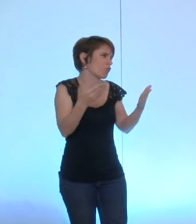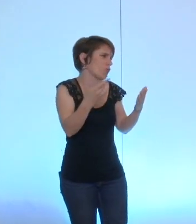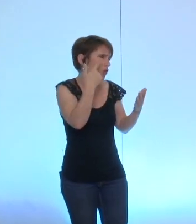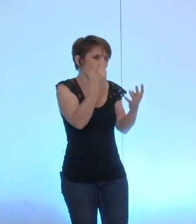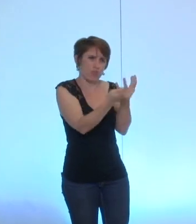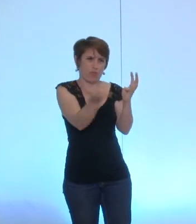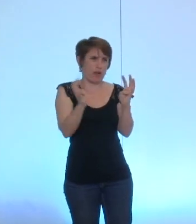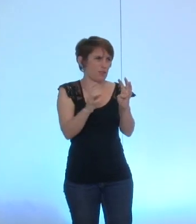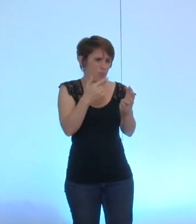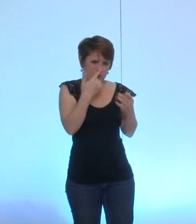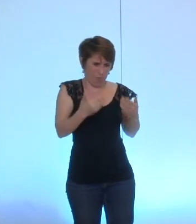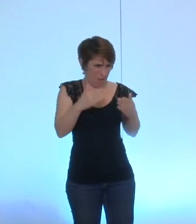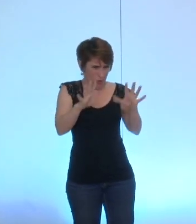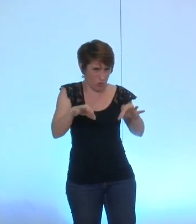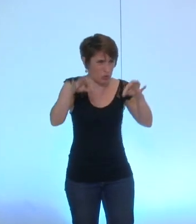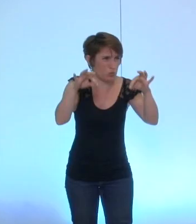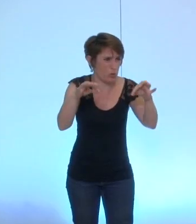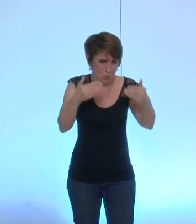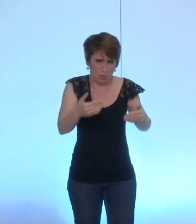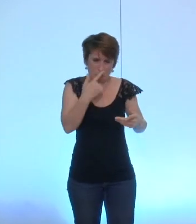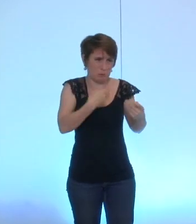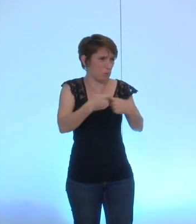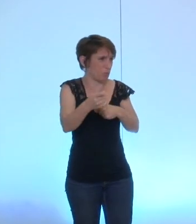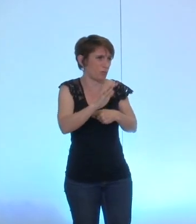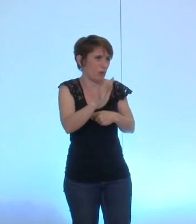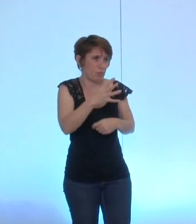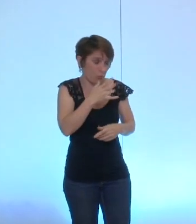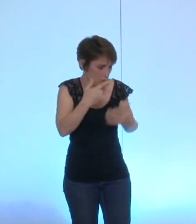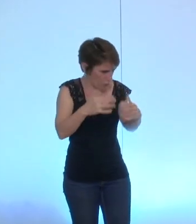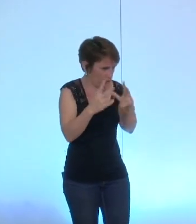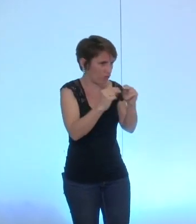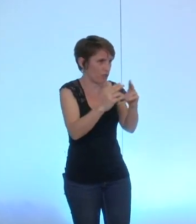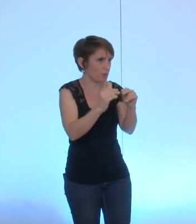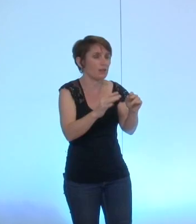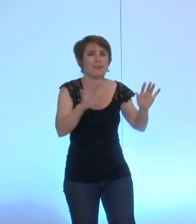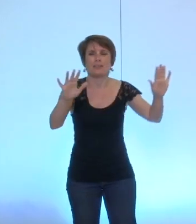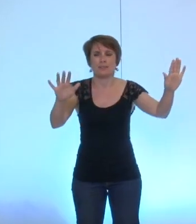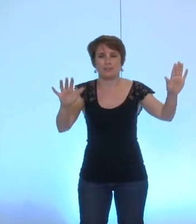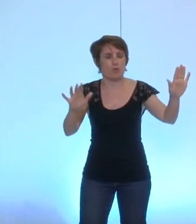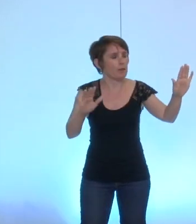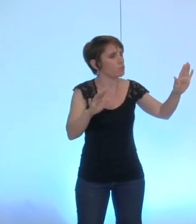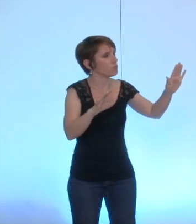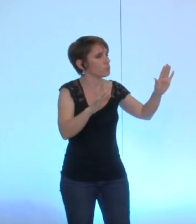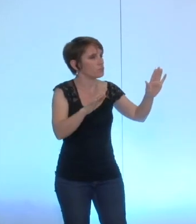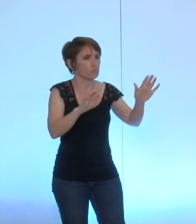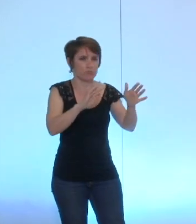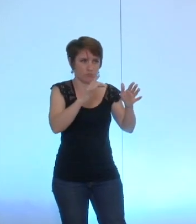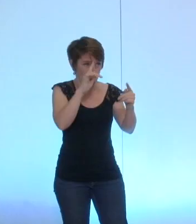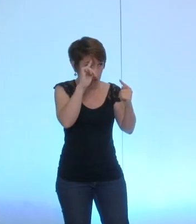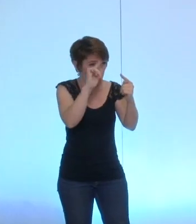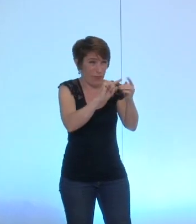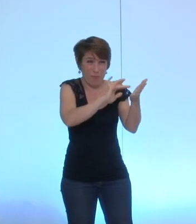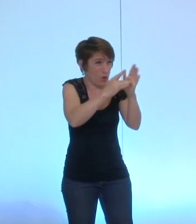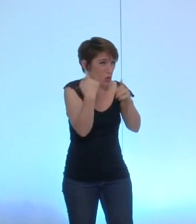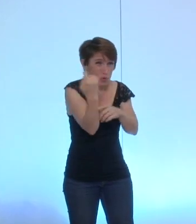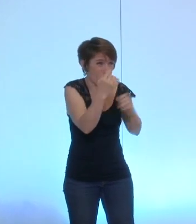fasse une interruption de séance maintenant pour expliquer le dépôt des amendements objectivement je pense c un sujet sur lequel on a un accord de principe tous donc